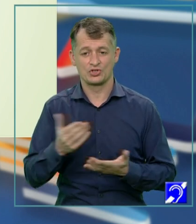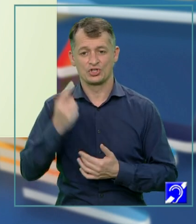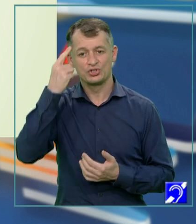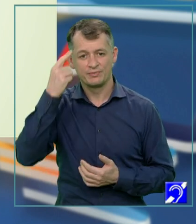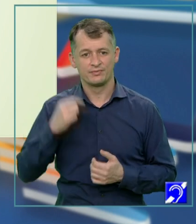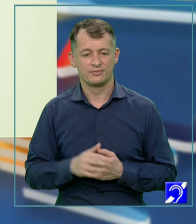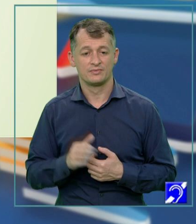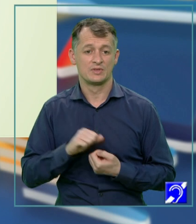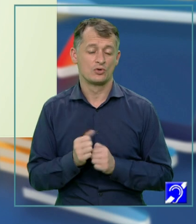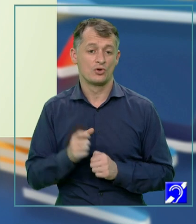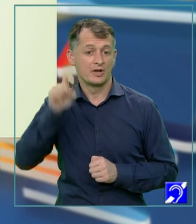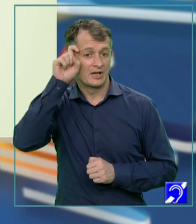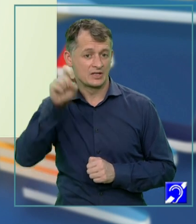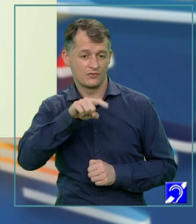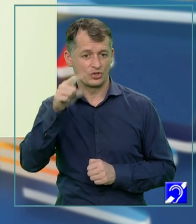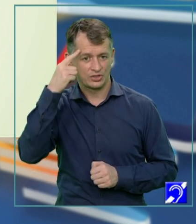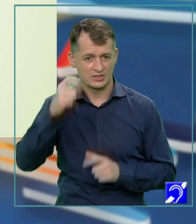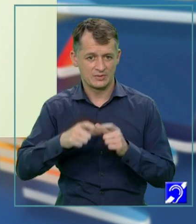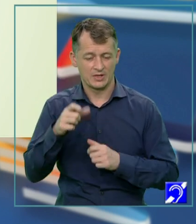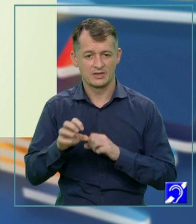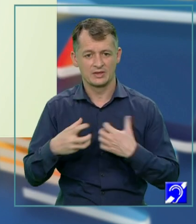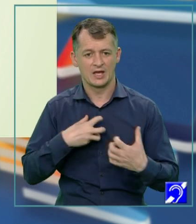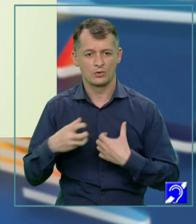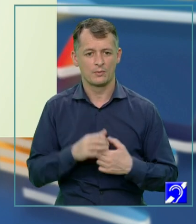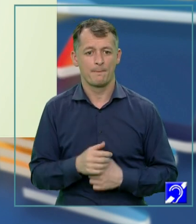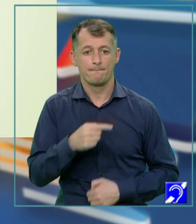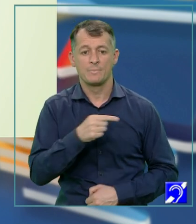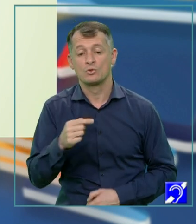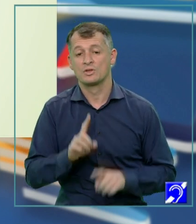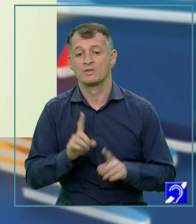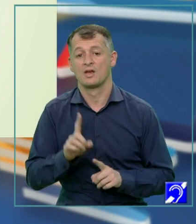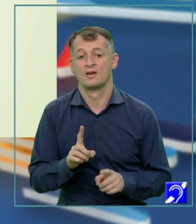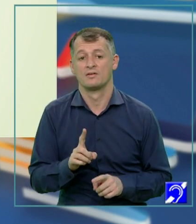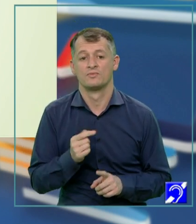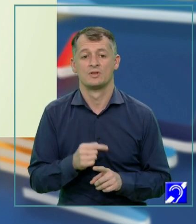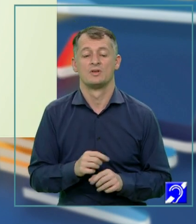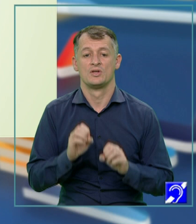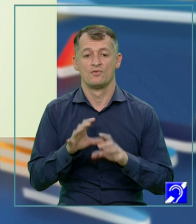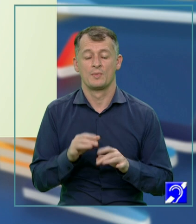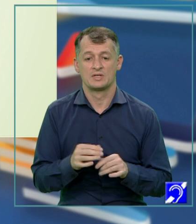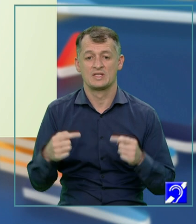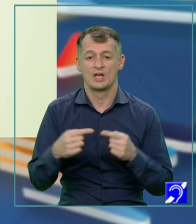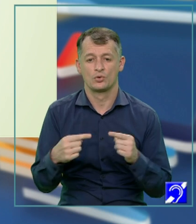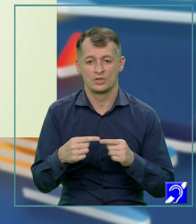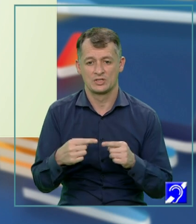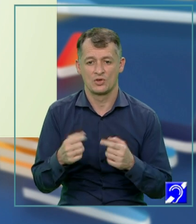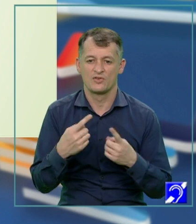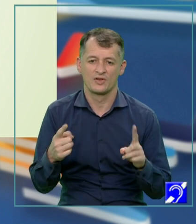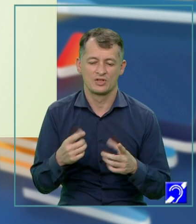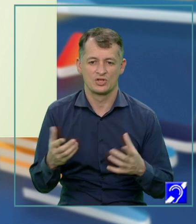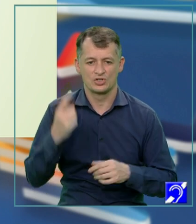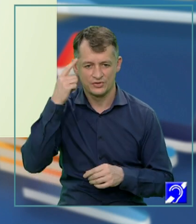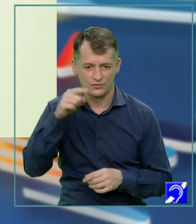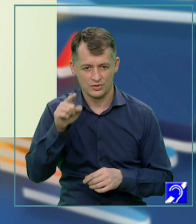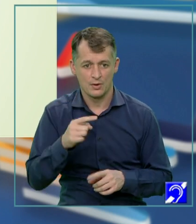sau ceea ce știți sau credeți că știți despre teatru. Minus, dacă informația contrazice sau diferă cu ceea ce știți voi. Plus,